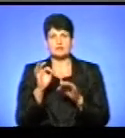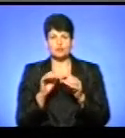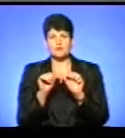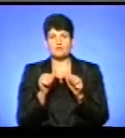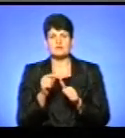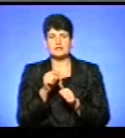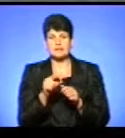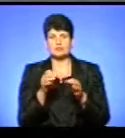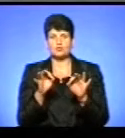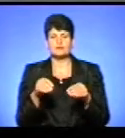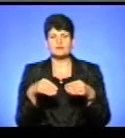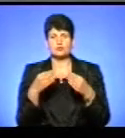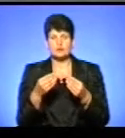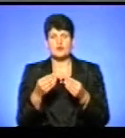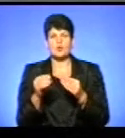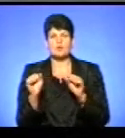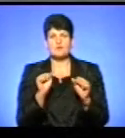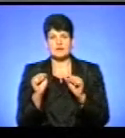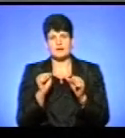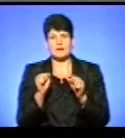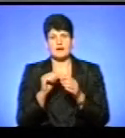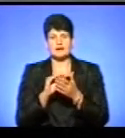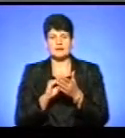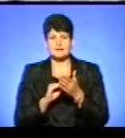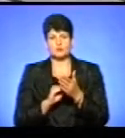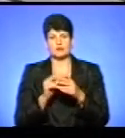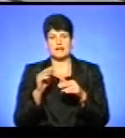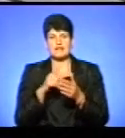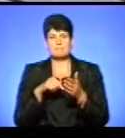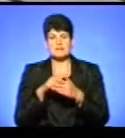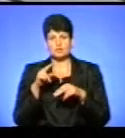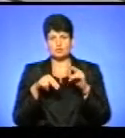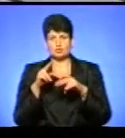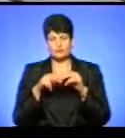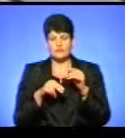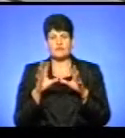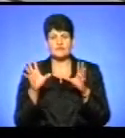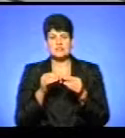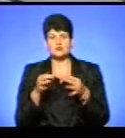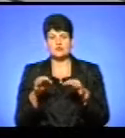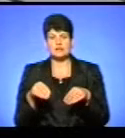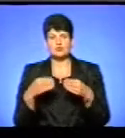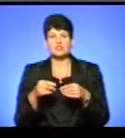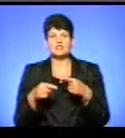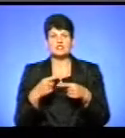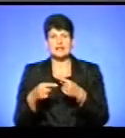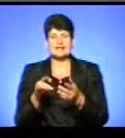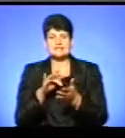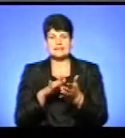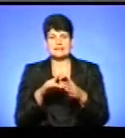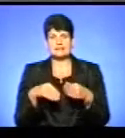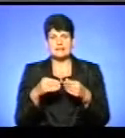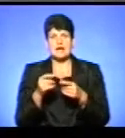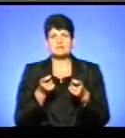дозвіл дає сьогодні управління архітектурою та містобудування Центробської міської ради. Всі дозволи видаються через Центр надання адміністративних послуг. У 2019 році